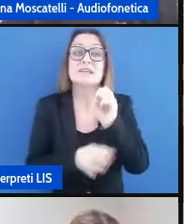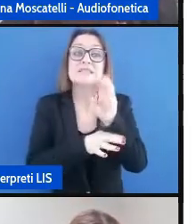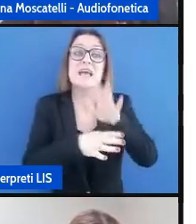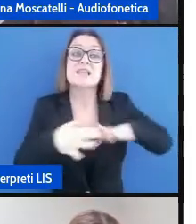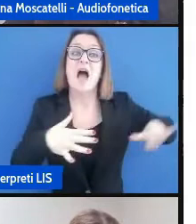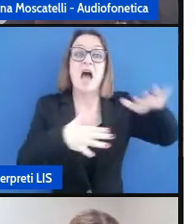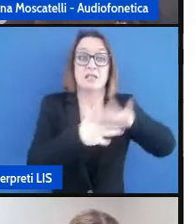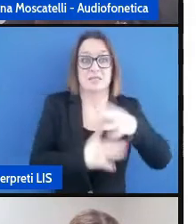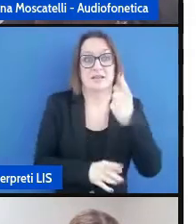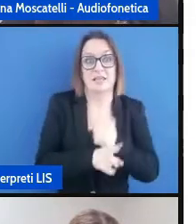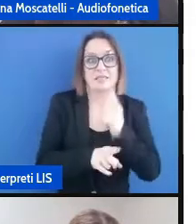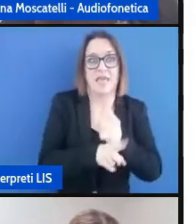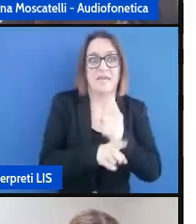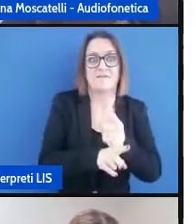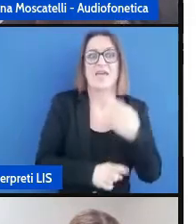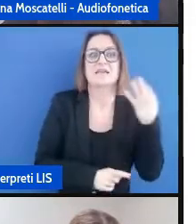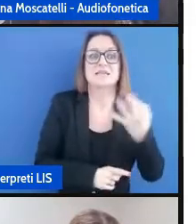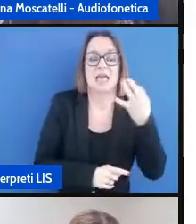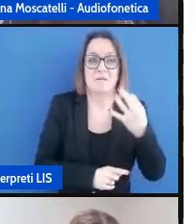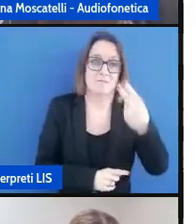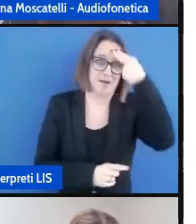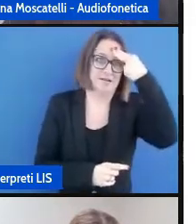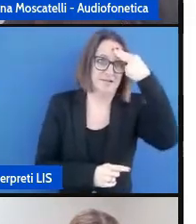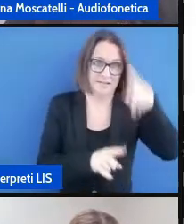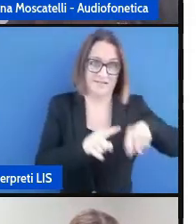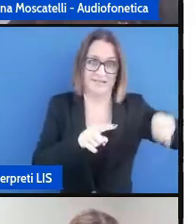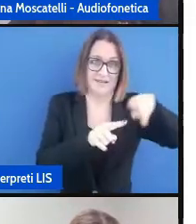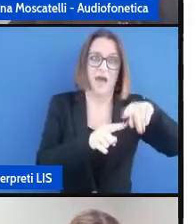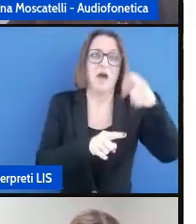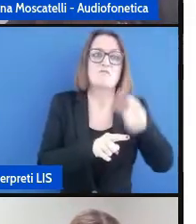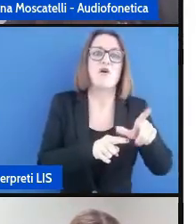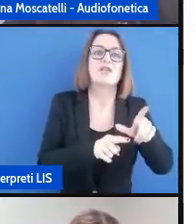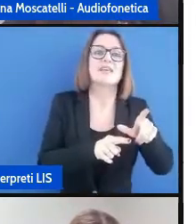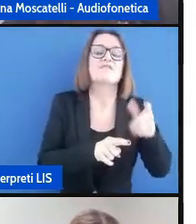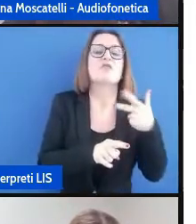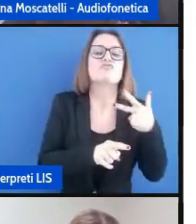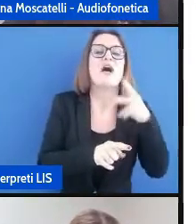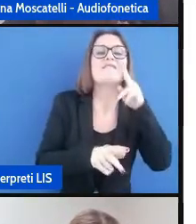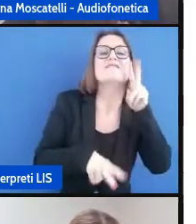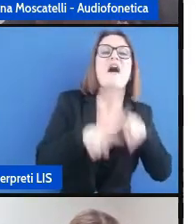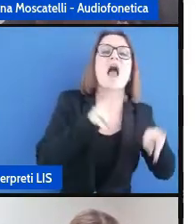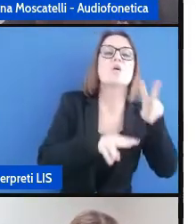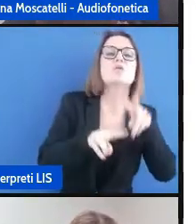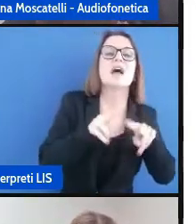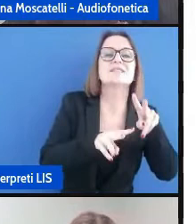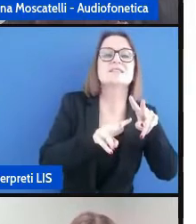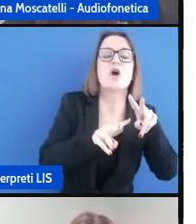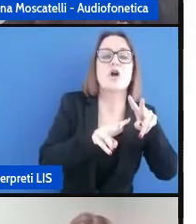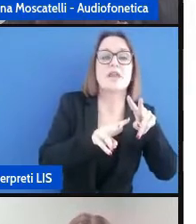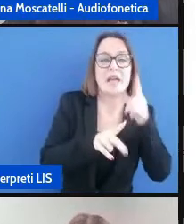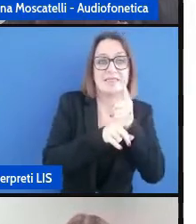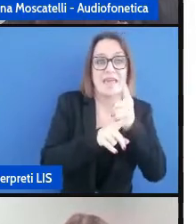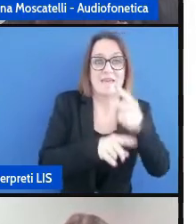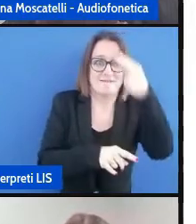tenere in considerazione nella valutazione poi della scelta dello